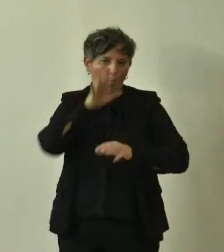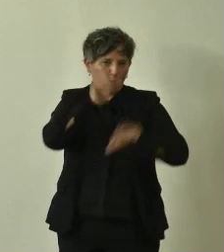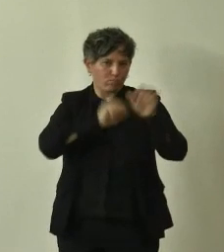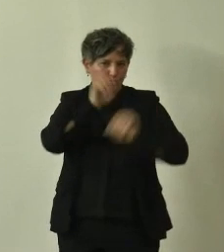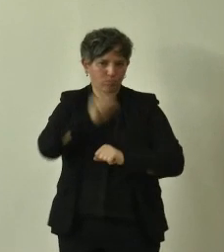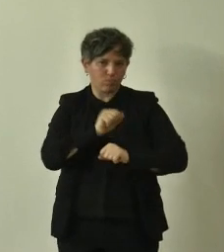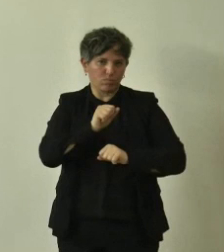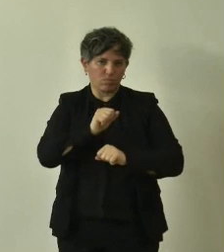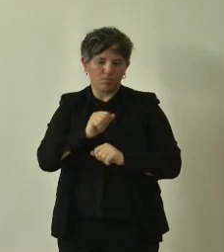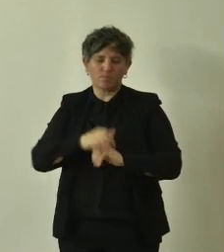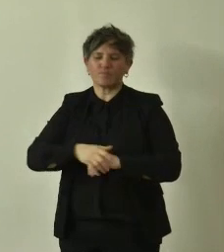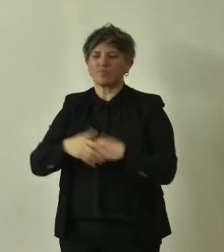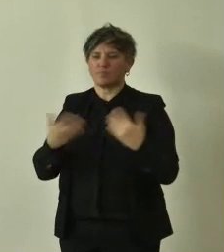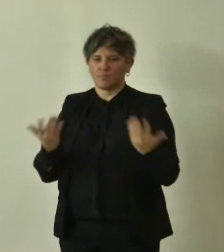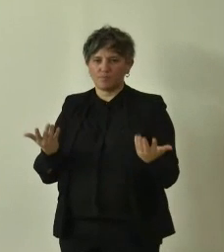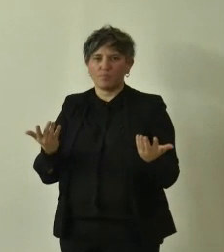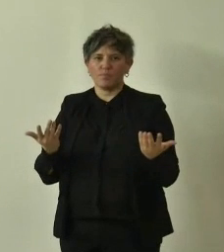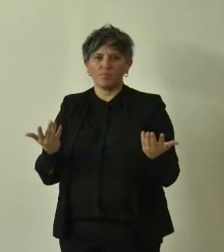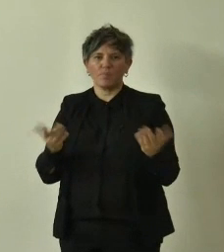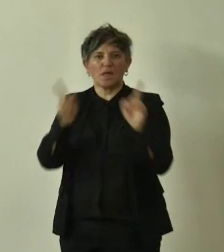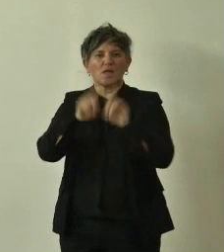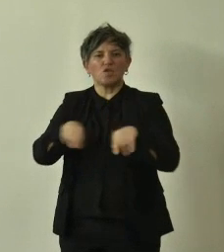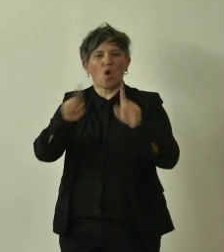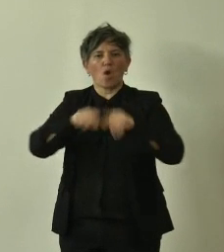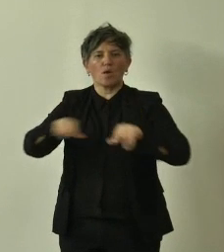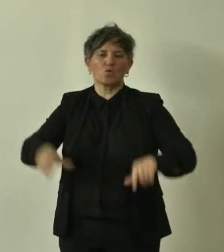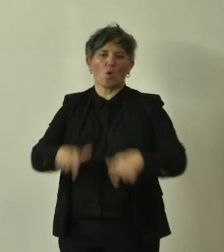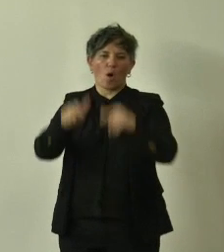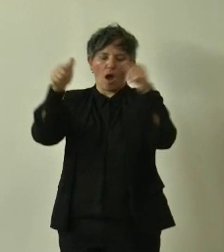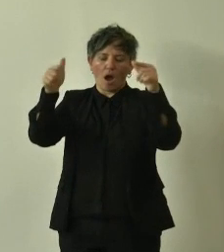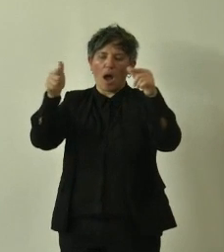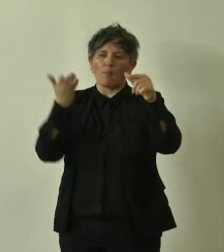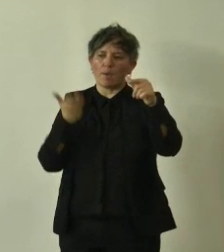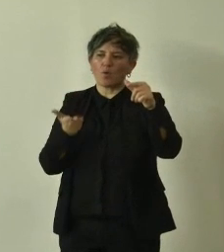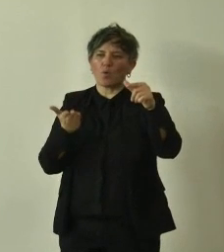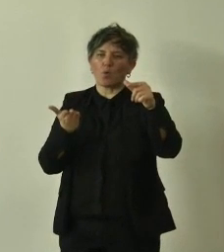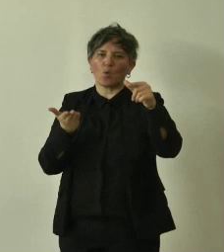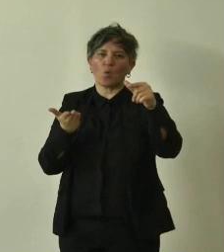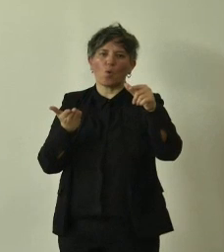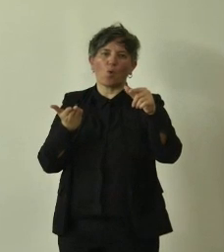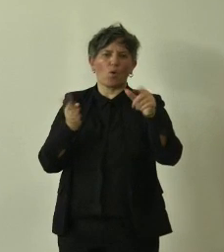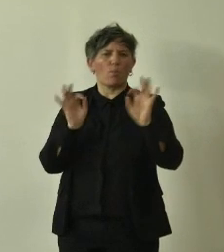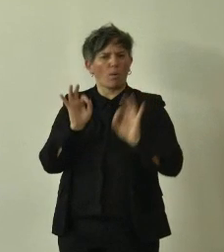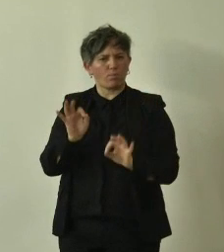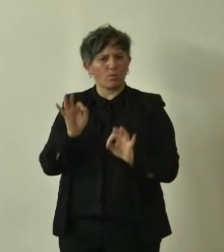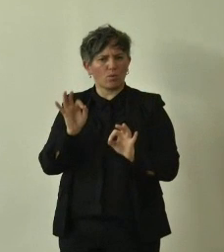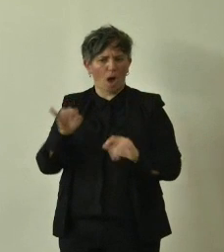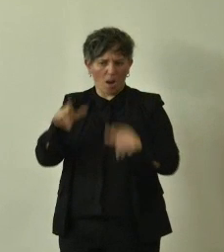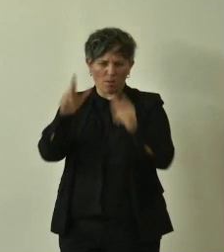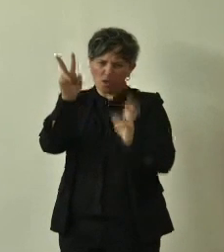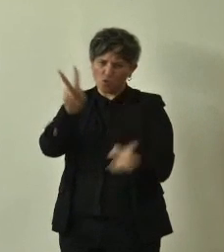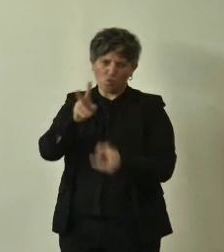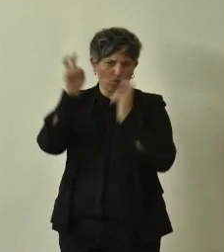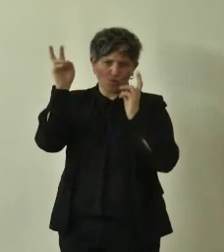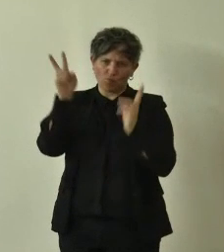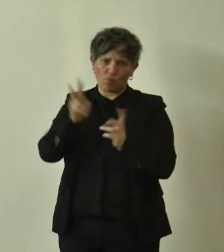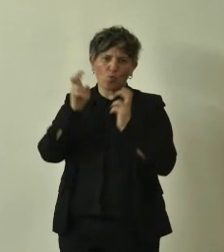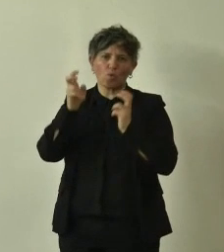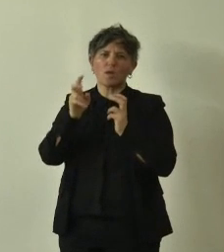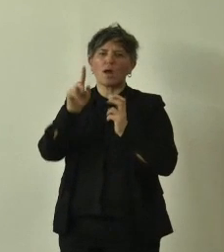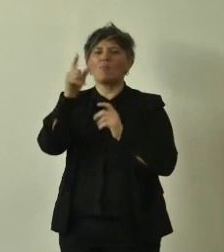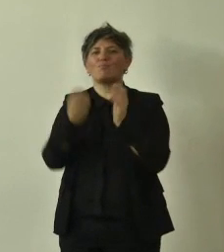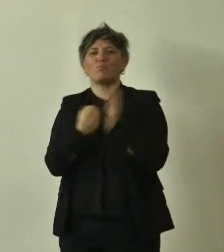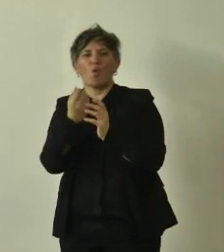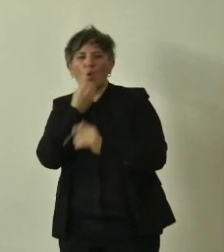E molto spesso gli alberi sono stati sfruttati per ottenerne dei prodotti